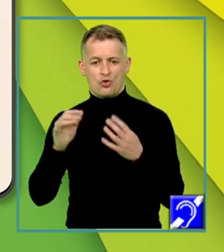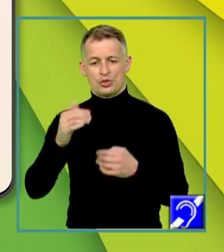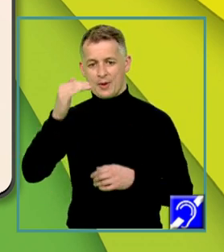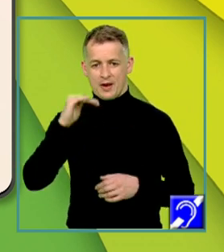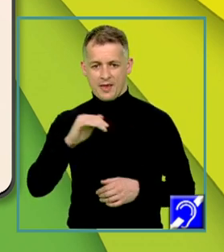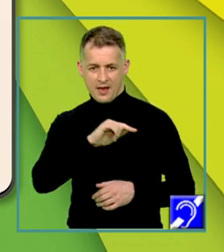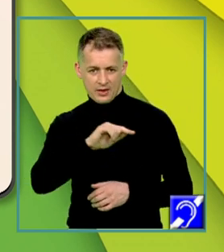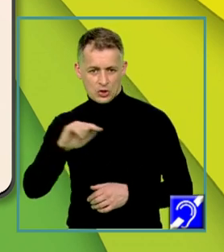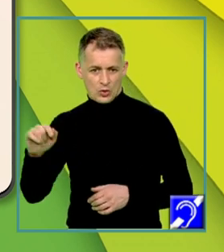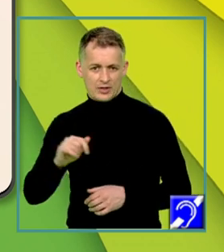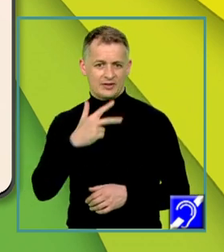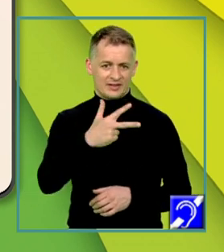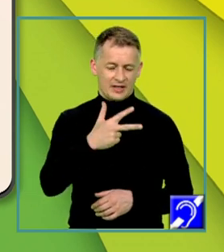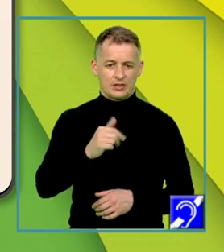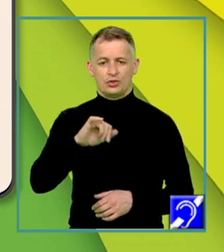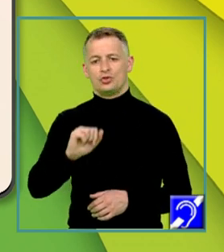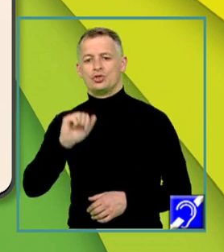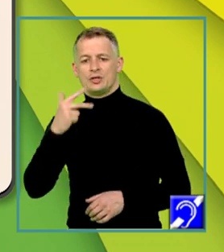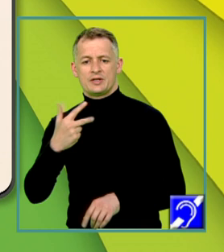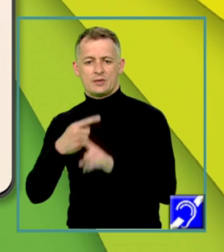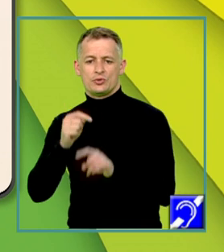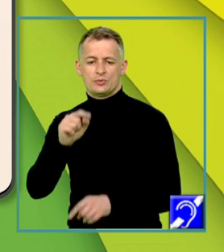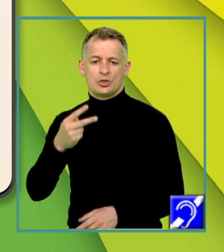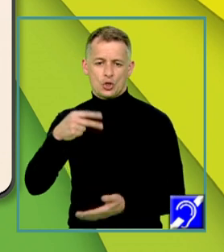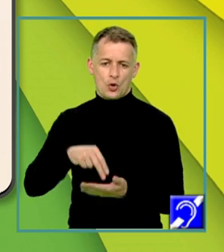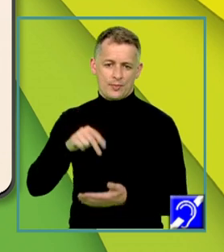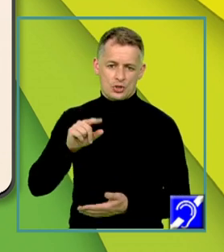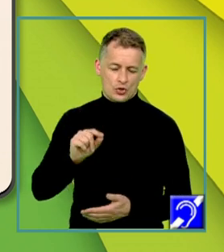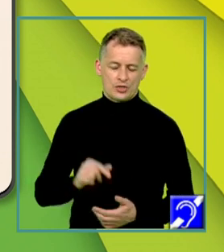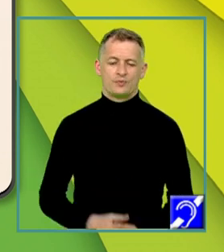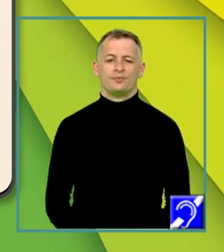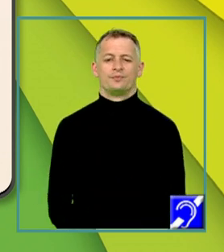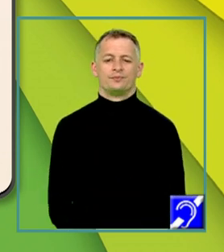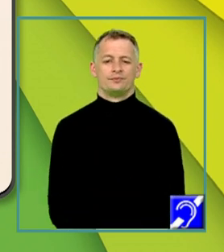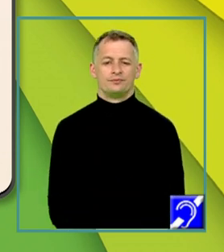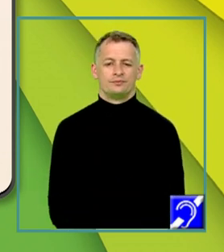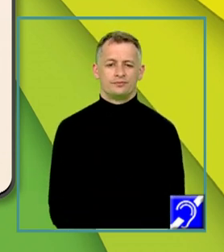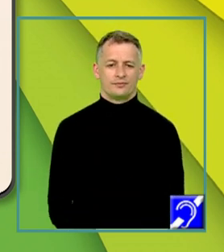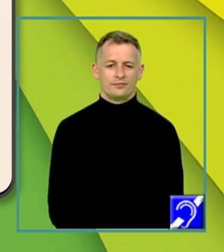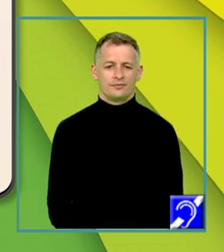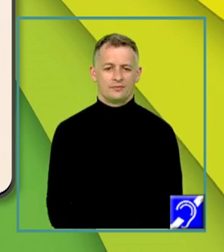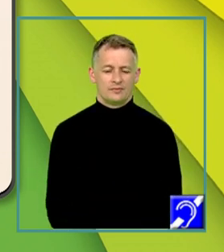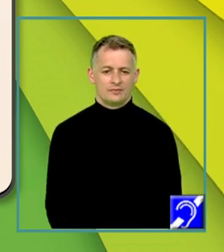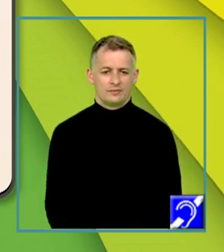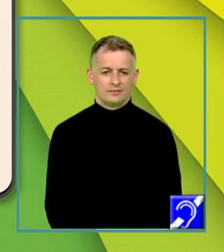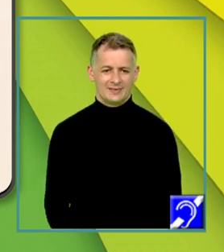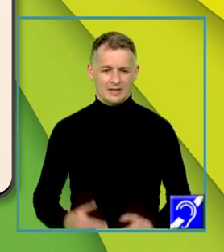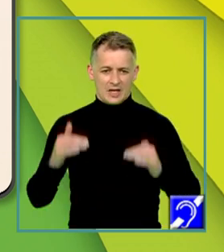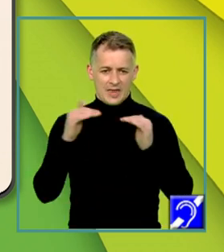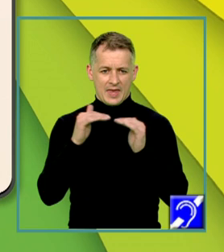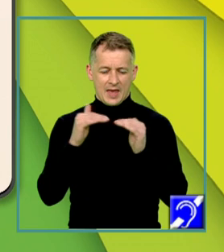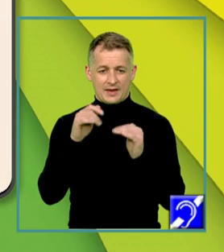linia a doua elementele 3 și 3 înmulțit cu 2020. Egalitatea matricială din